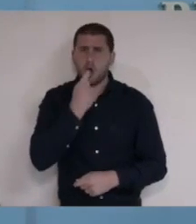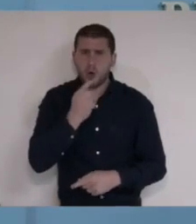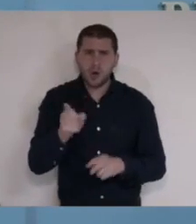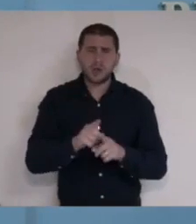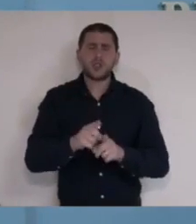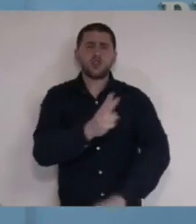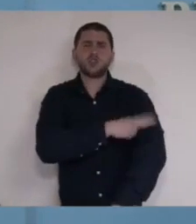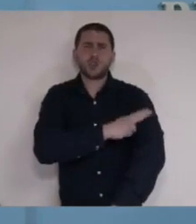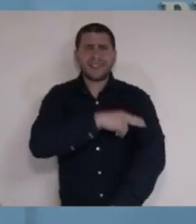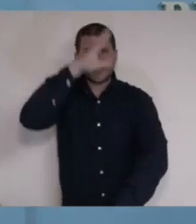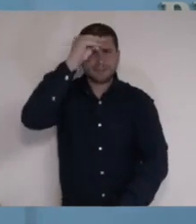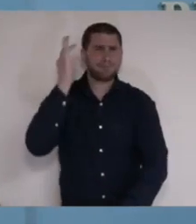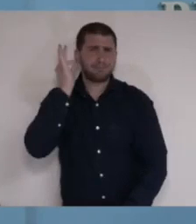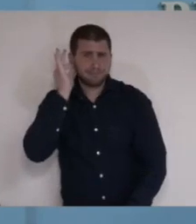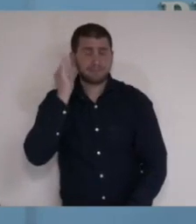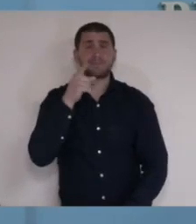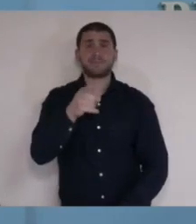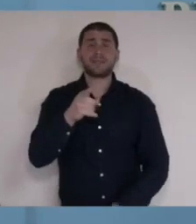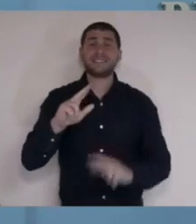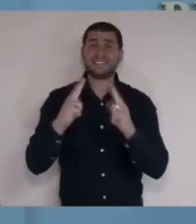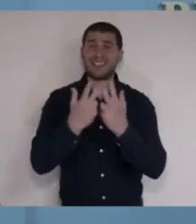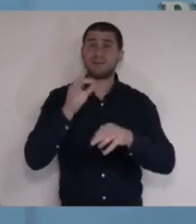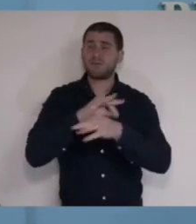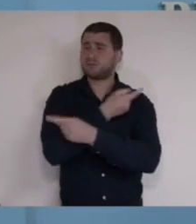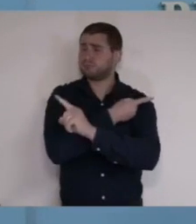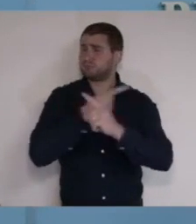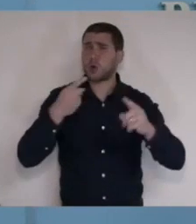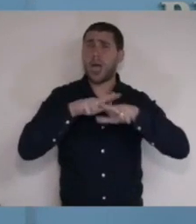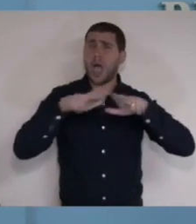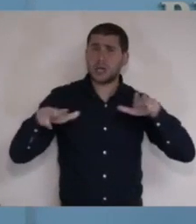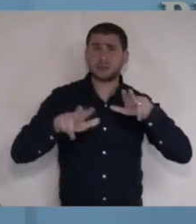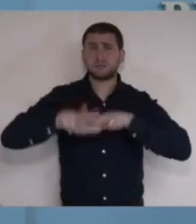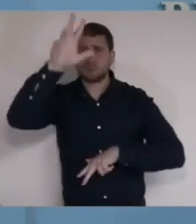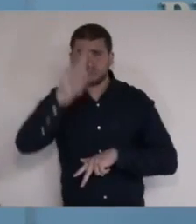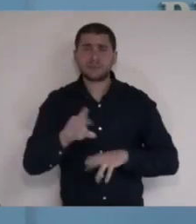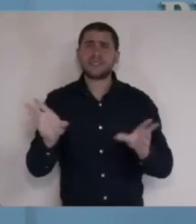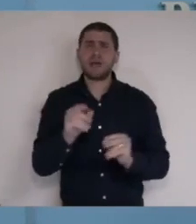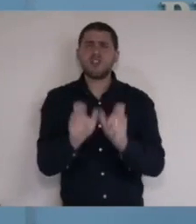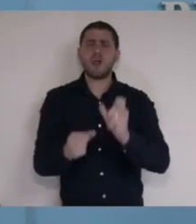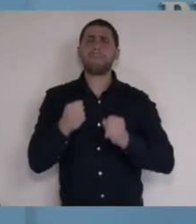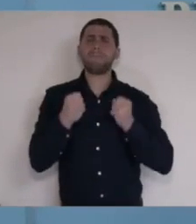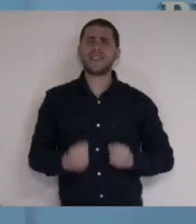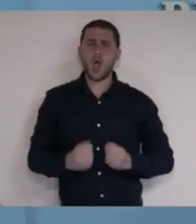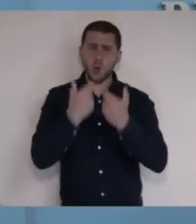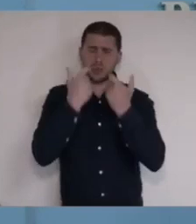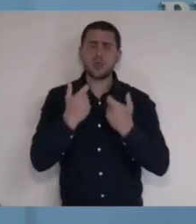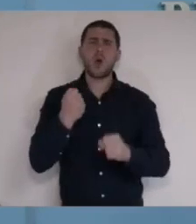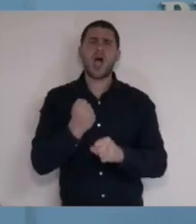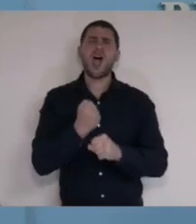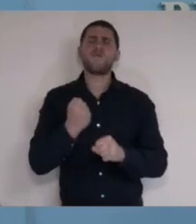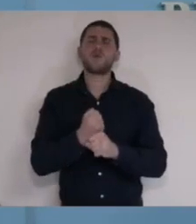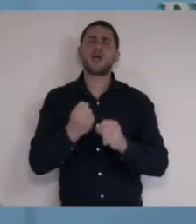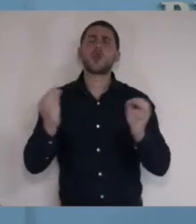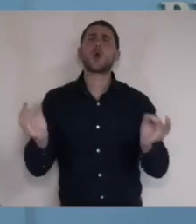לשוטרים ולשוטרות. הצוותים הרפואיים ברחבי הארץ יחד עם אנשי הביטחון עושים עבודת